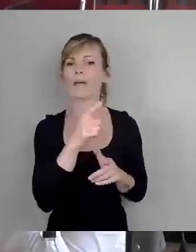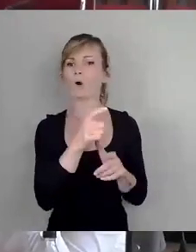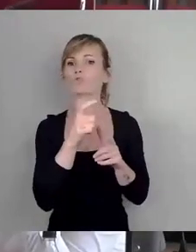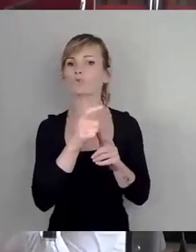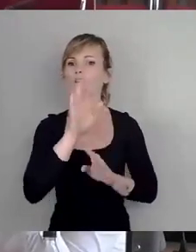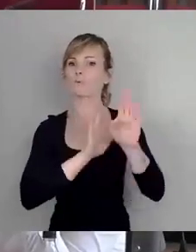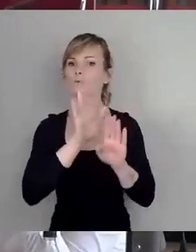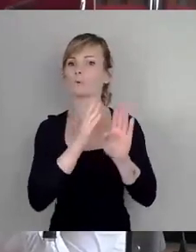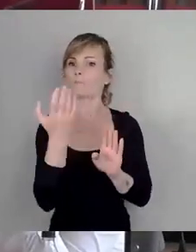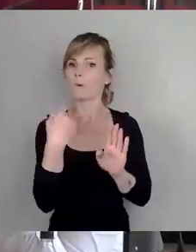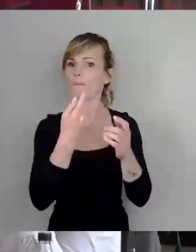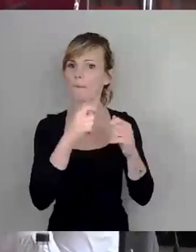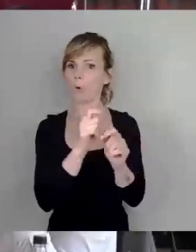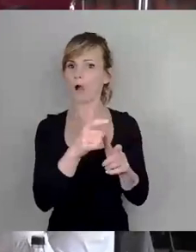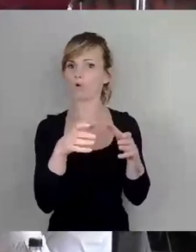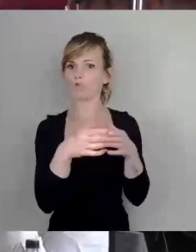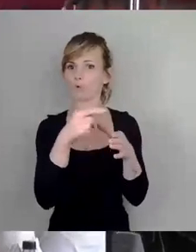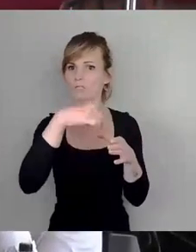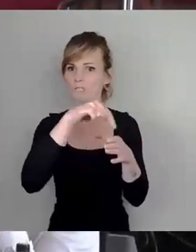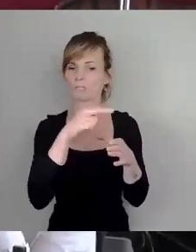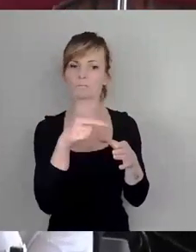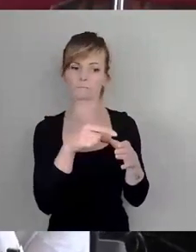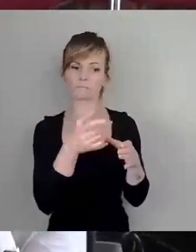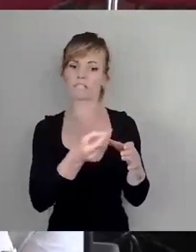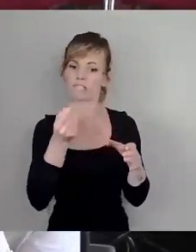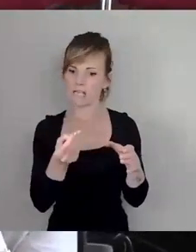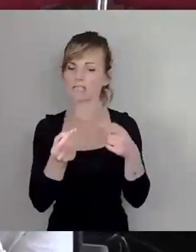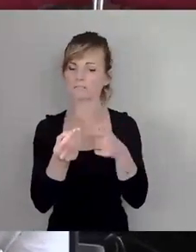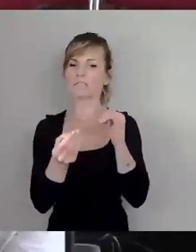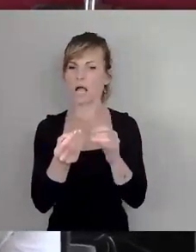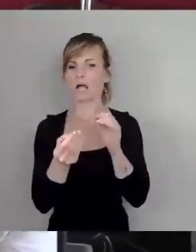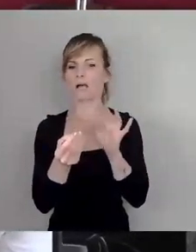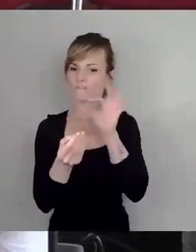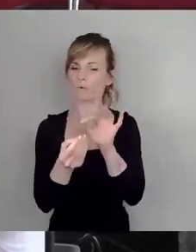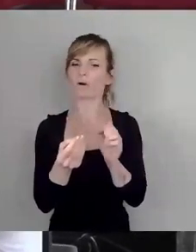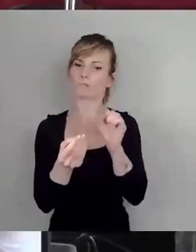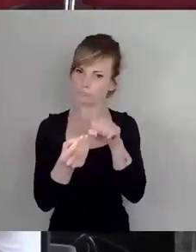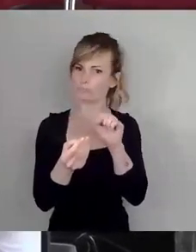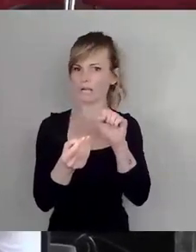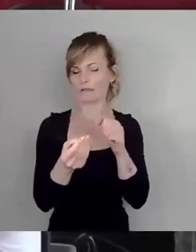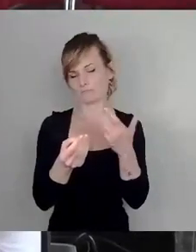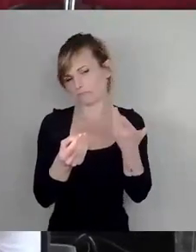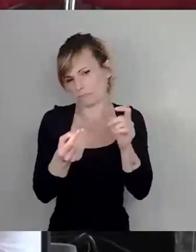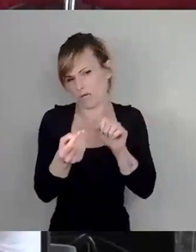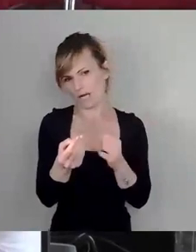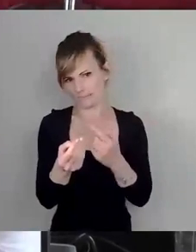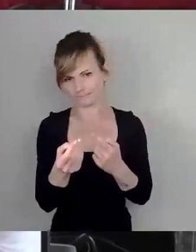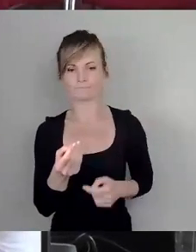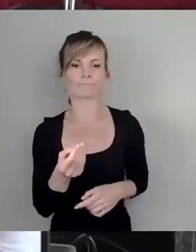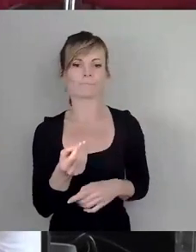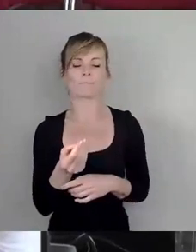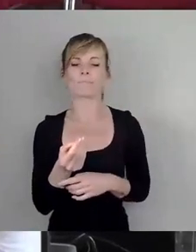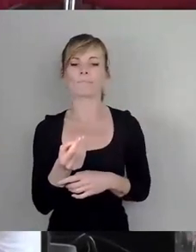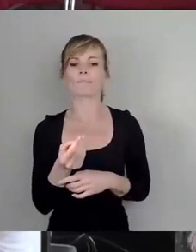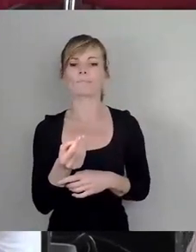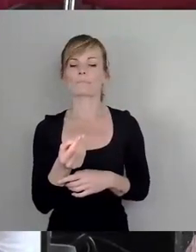durchaus zustimmungsfähig. Wenn die SPD jetzt der Meinung ist, das Votum vom Ausschuss zeigt das ja auch, dass das eine Mehrheit